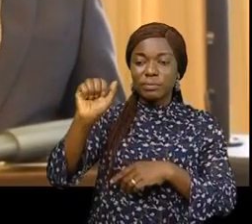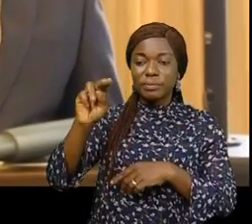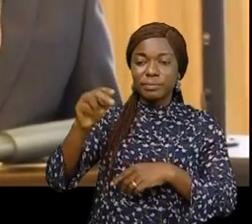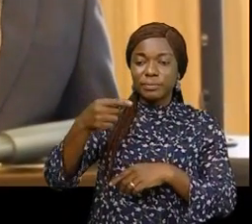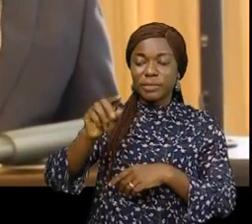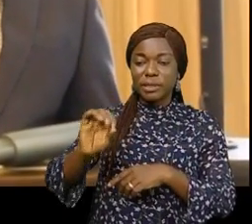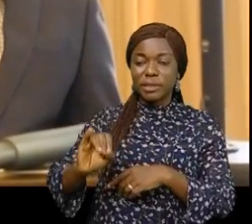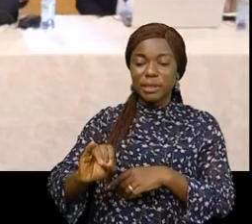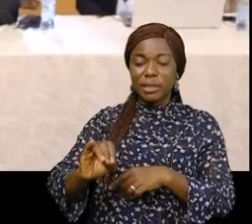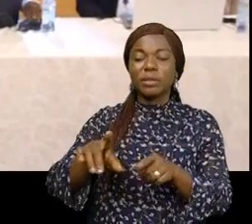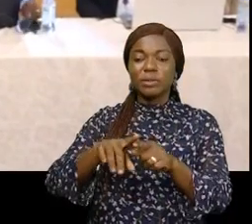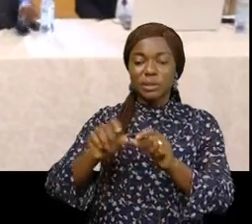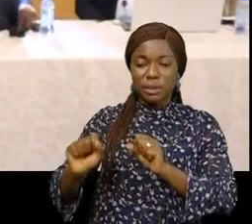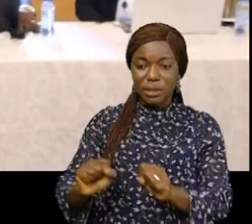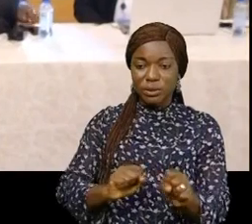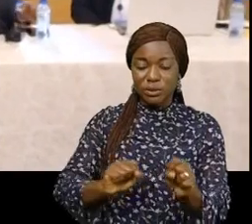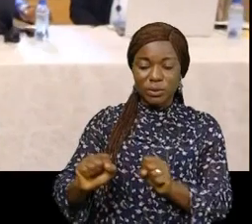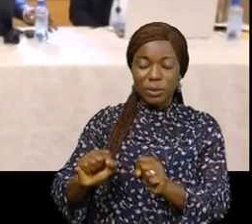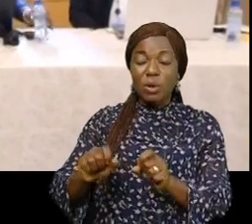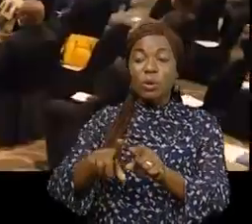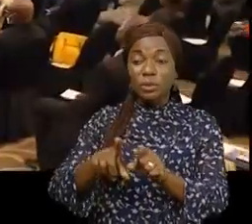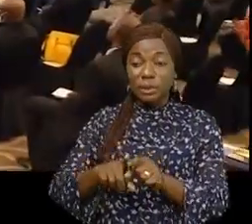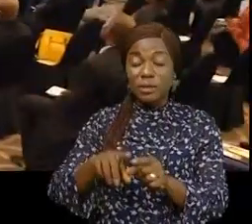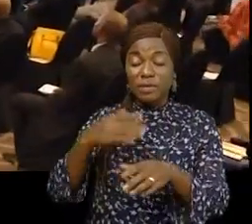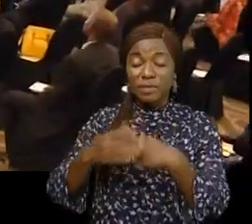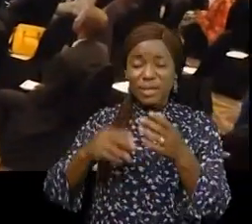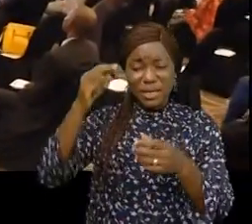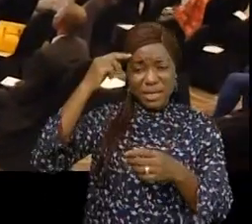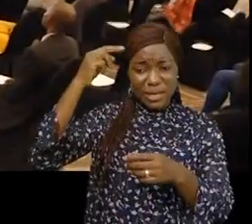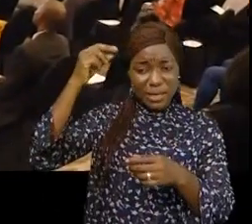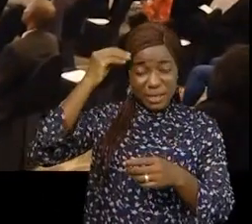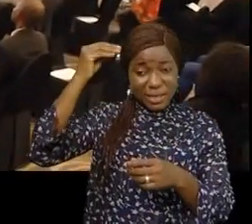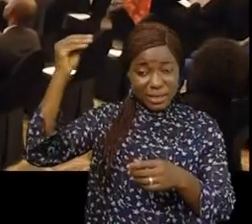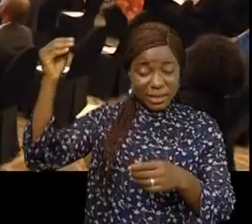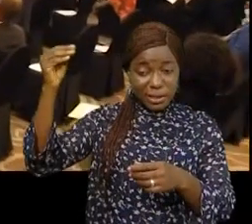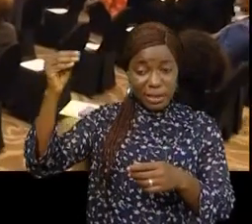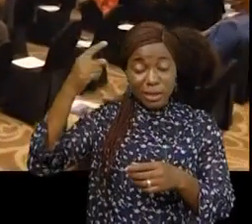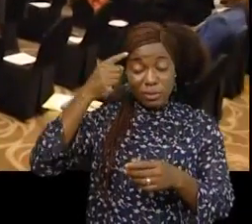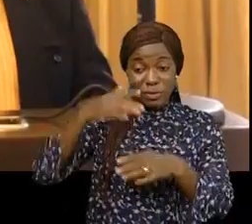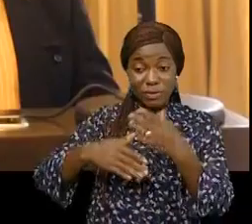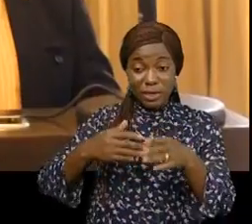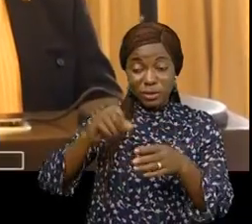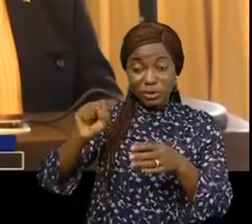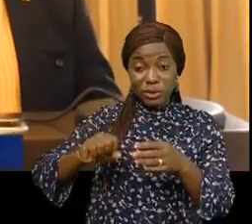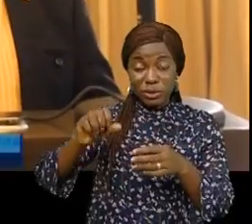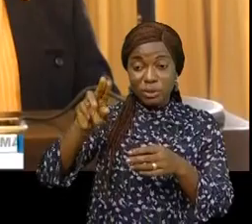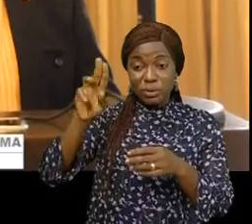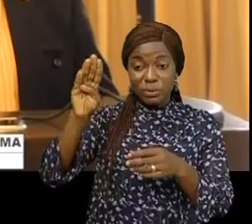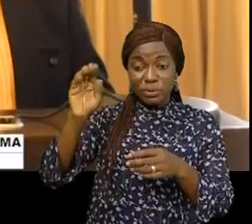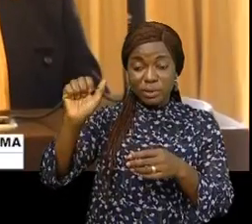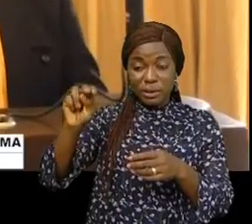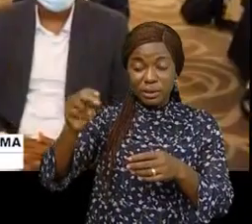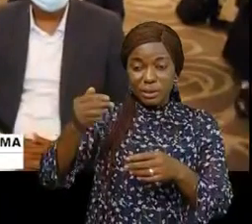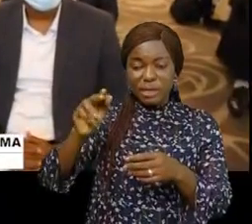réaliser. L'ambition de faire du Sud-Oubangui un espace vital très épanoui a été exprimée